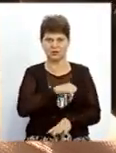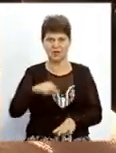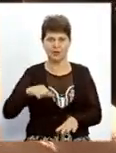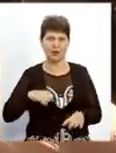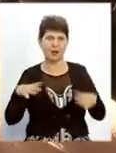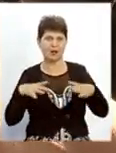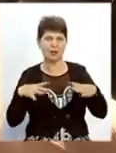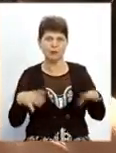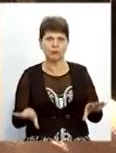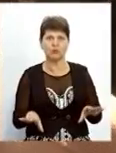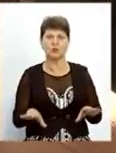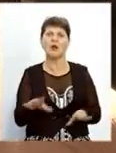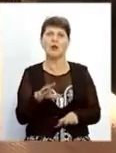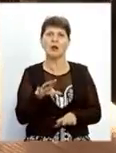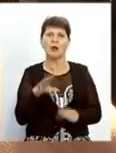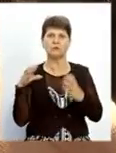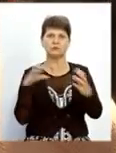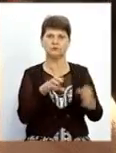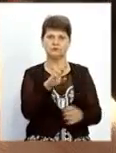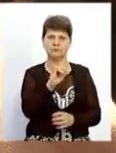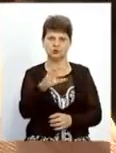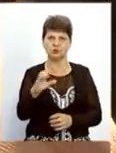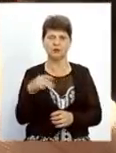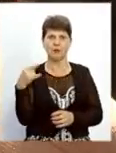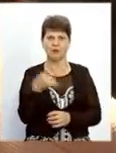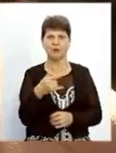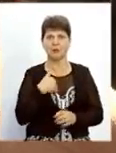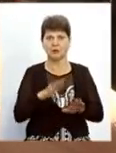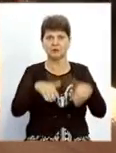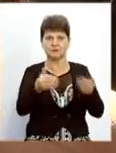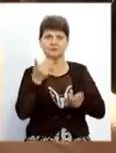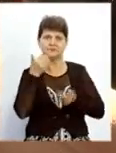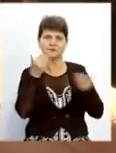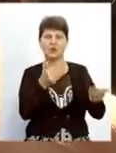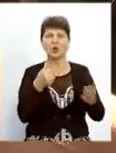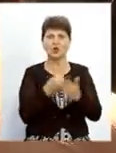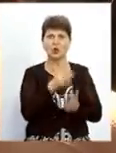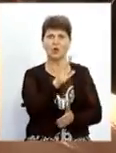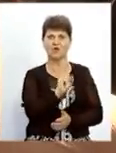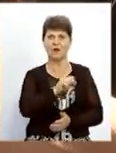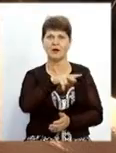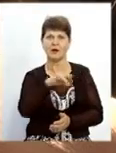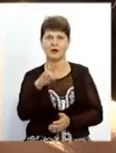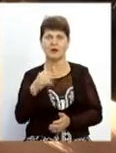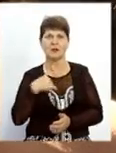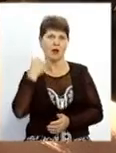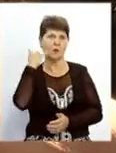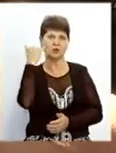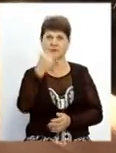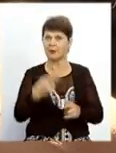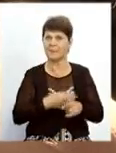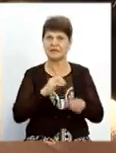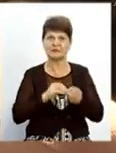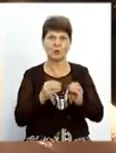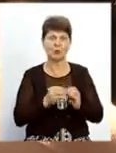буса, машини. І мені порекомендували звернутися до Валіка. Я подзвонила, поїхали